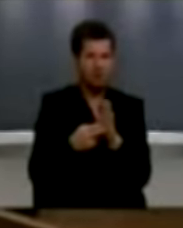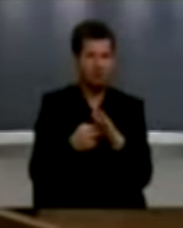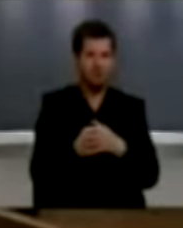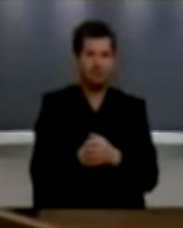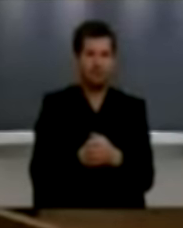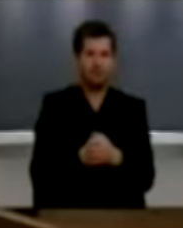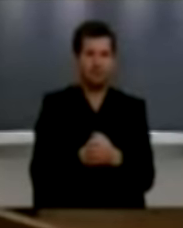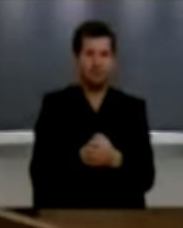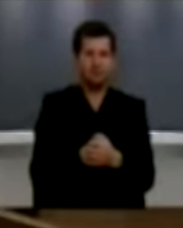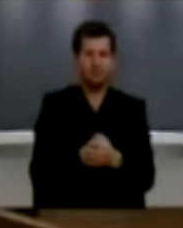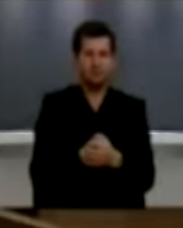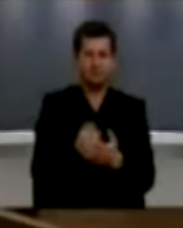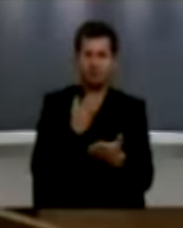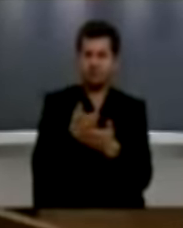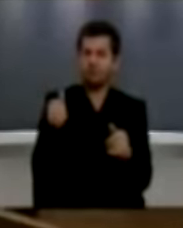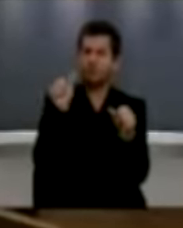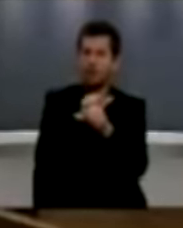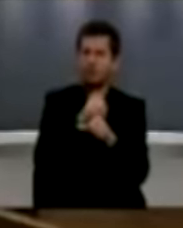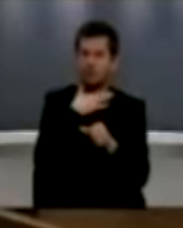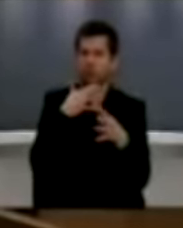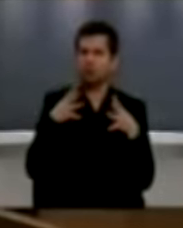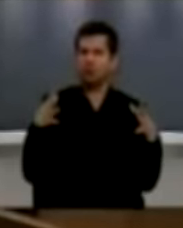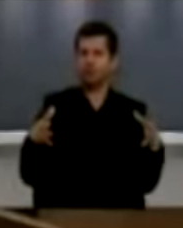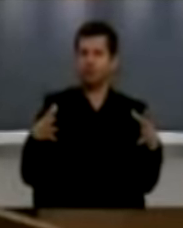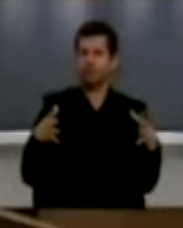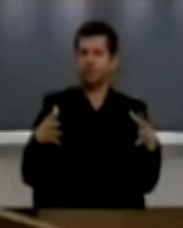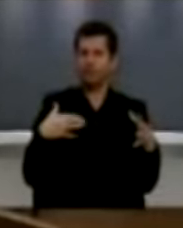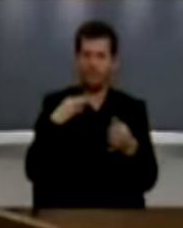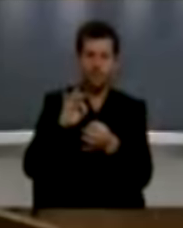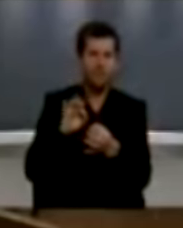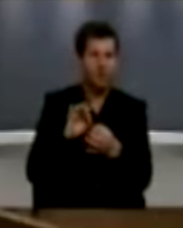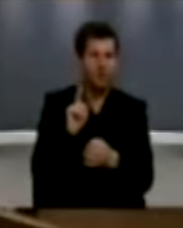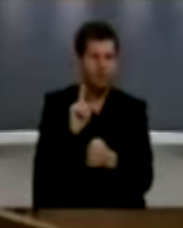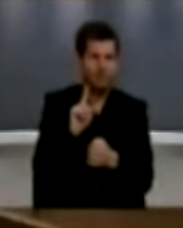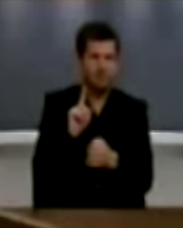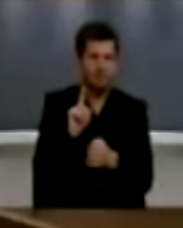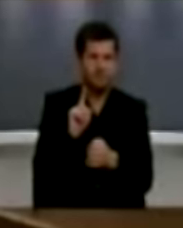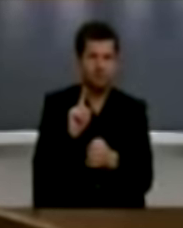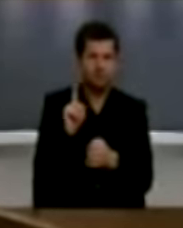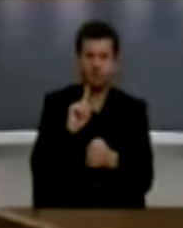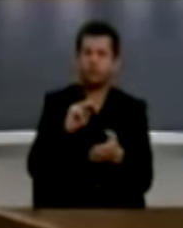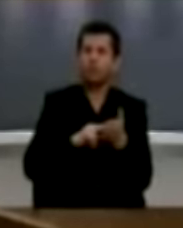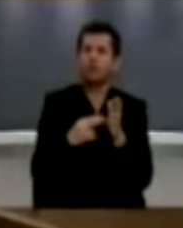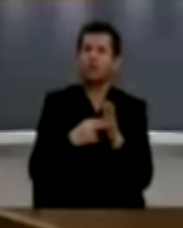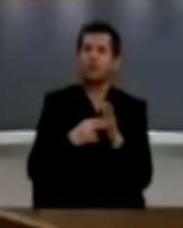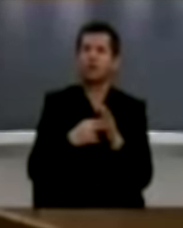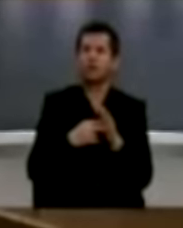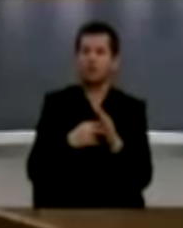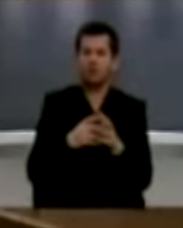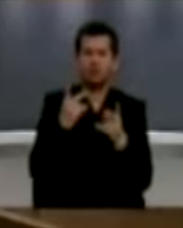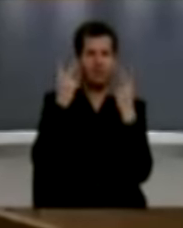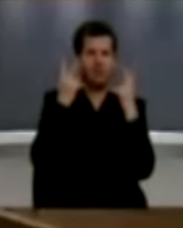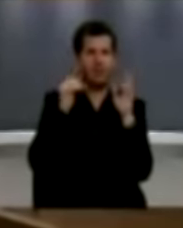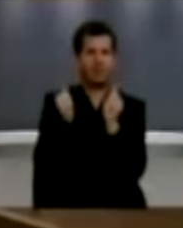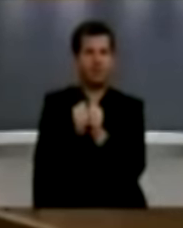ka qenë gabim jashtë zakonishti madhë, sepse nuk e kemi rujtë si diçka e cila është jo politike, e jo partijake dhe si vlerë të përbash